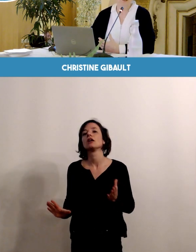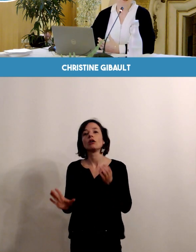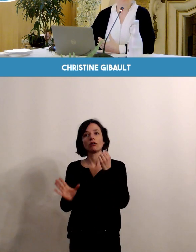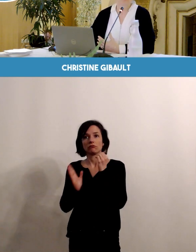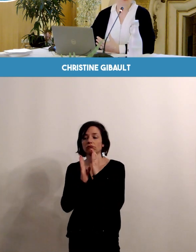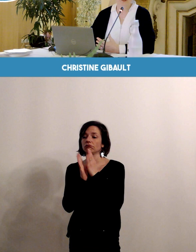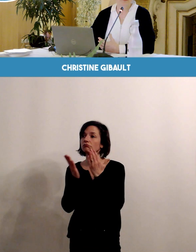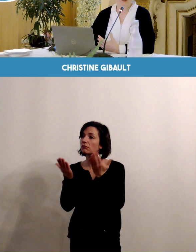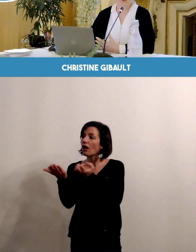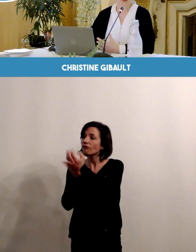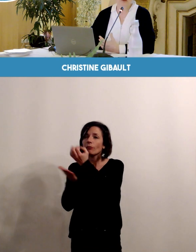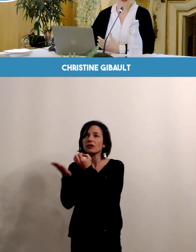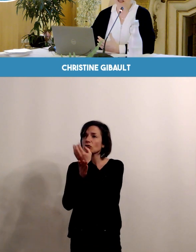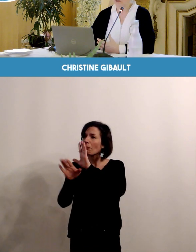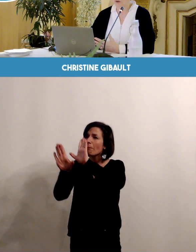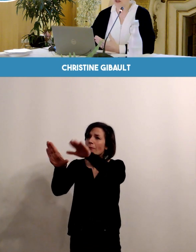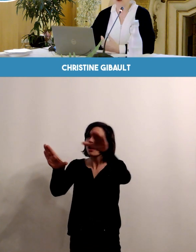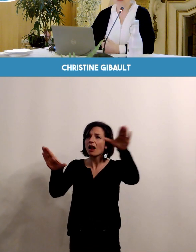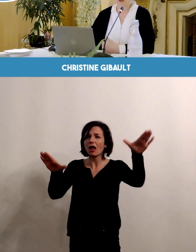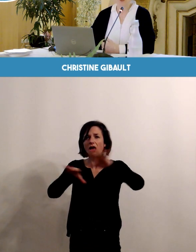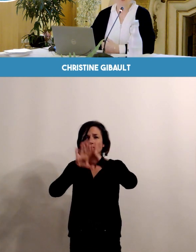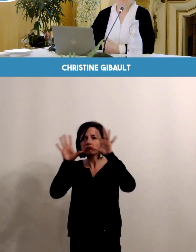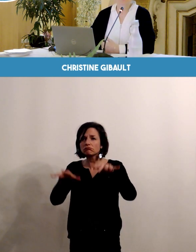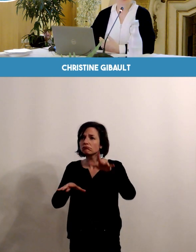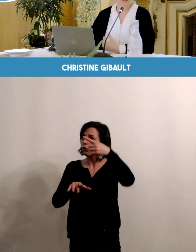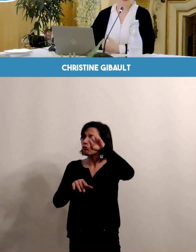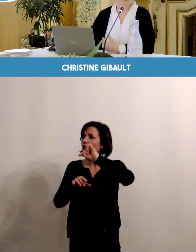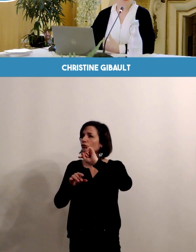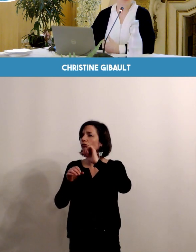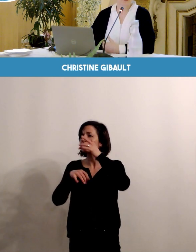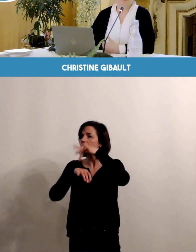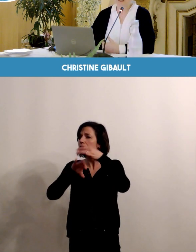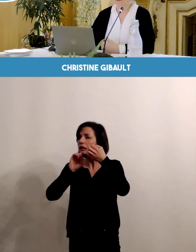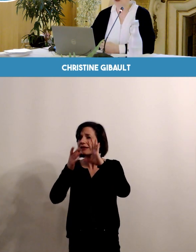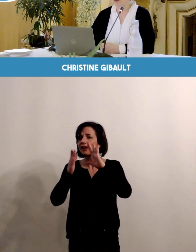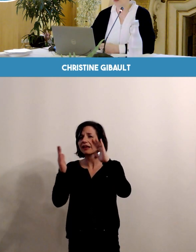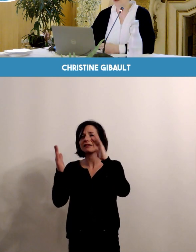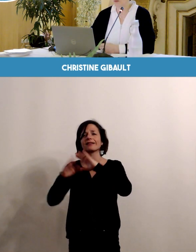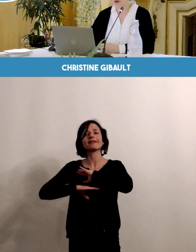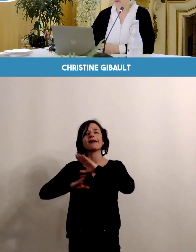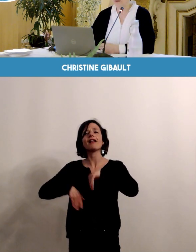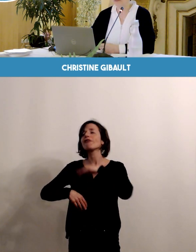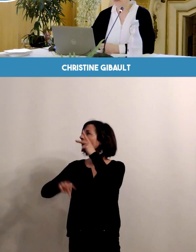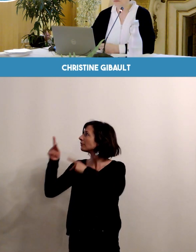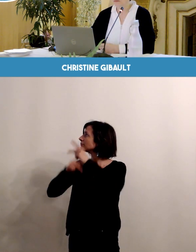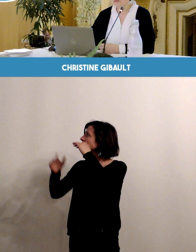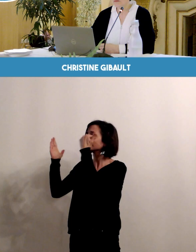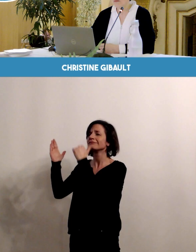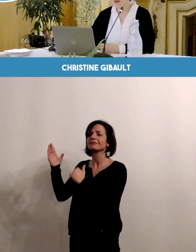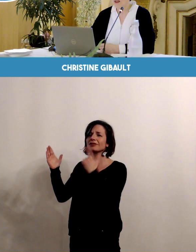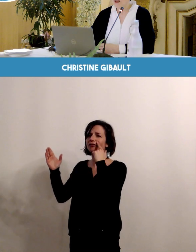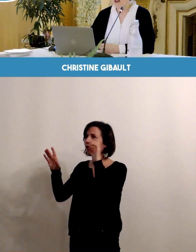sujet et vous ne manquerez pas de trouver toutes ces informations sur des sites que je vous ai mis à la fin du diaporama.